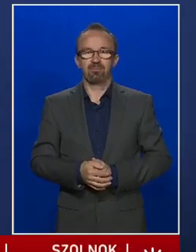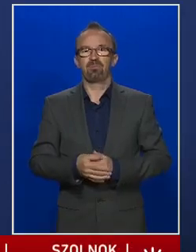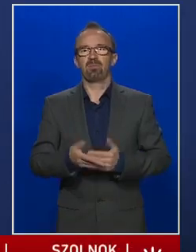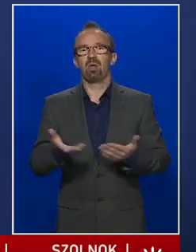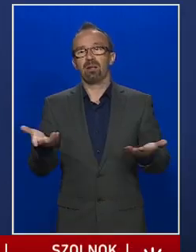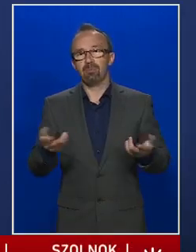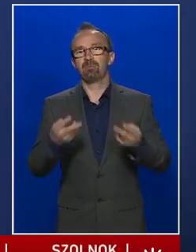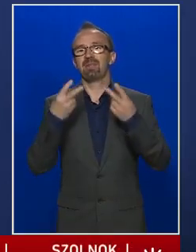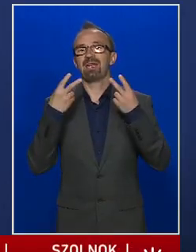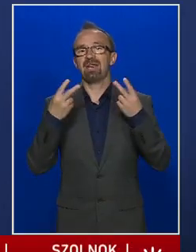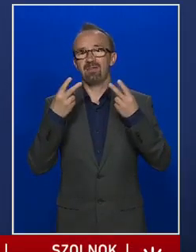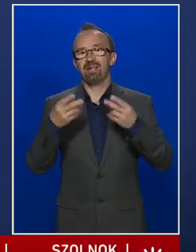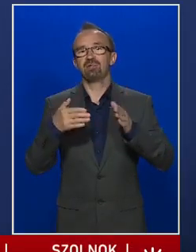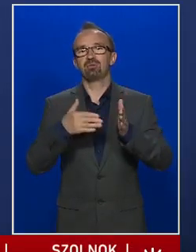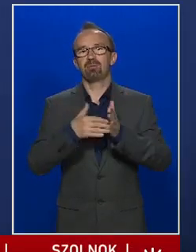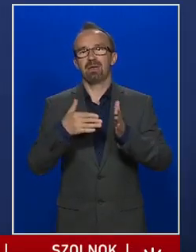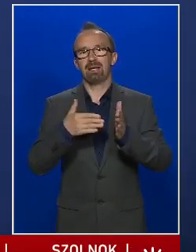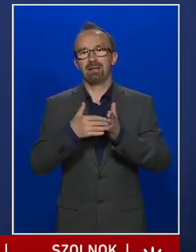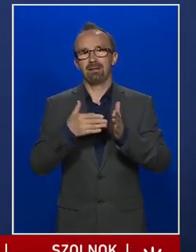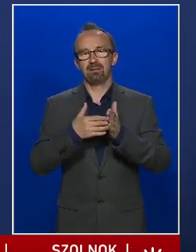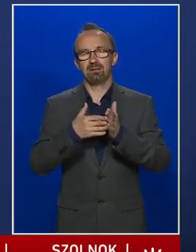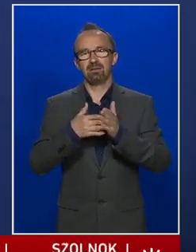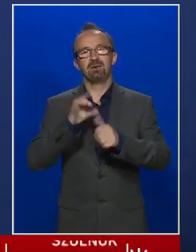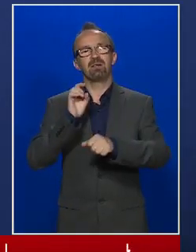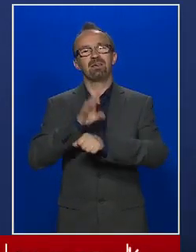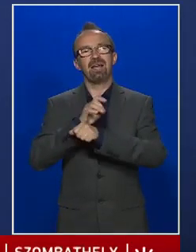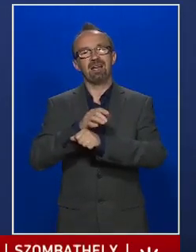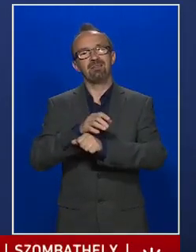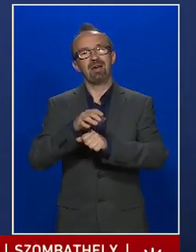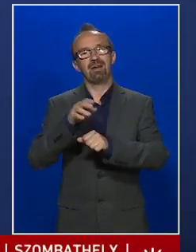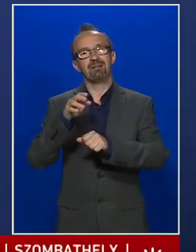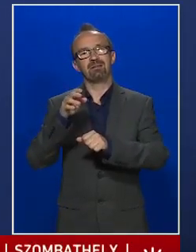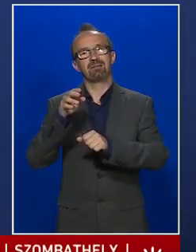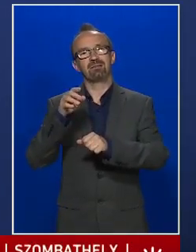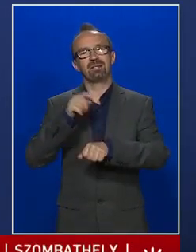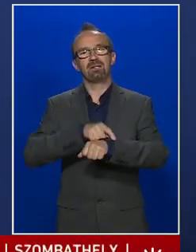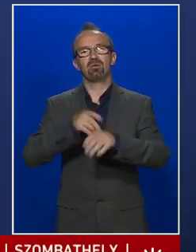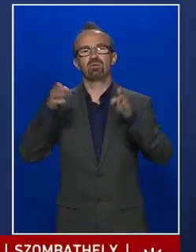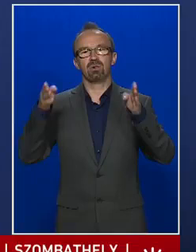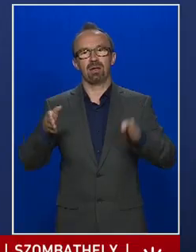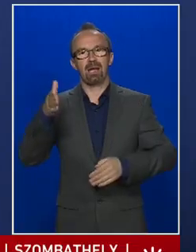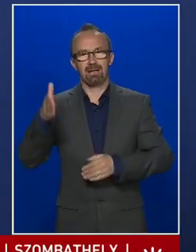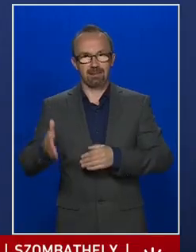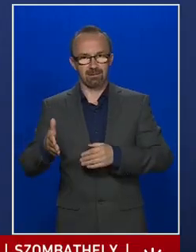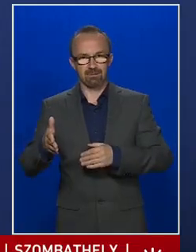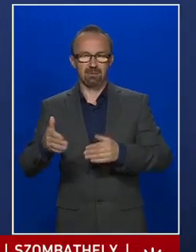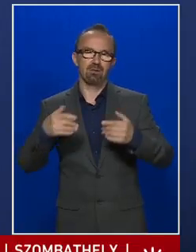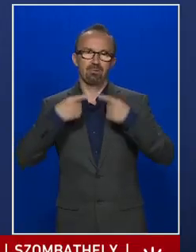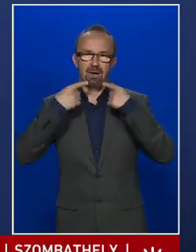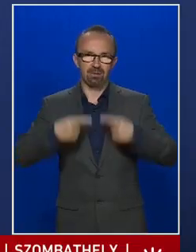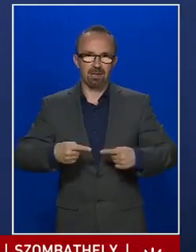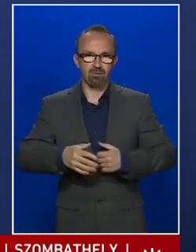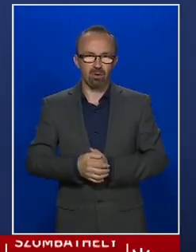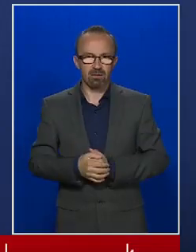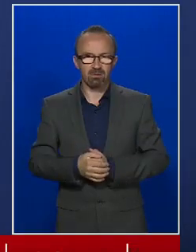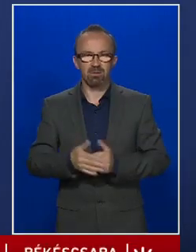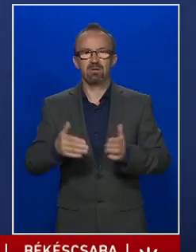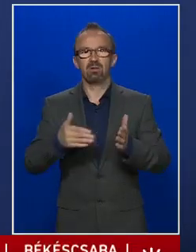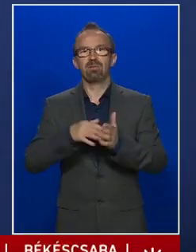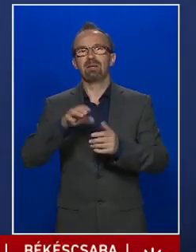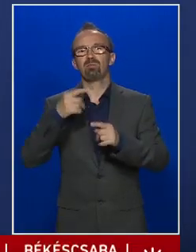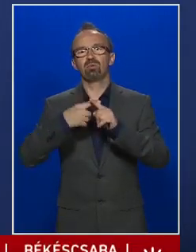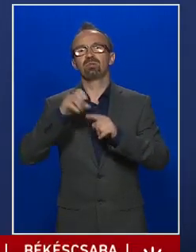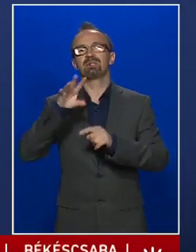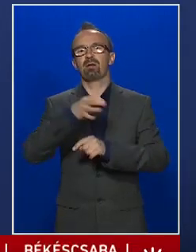érvényesek tulajdonképpen a járvány lecsengésének időszakát meghatározóan még 15